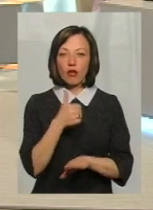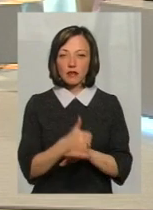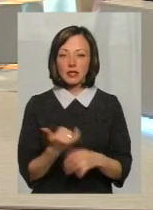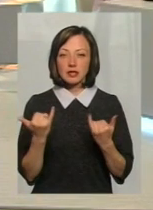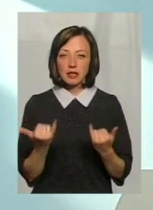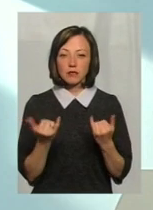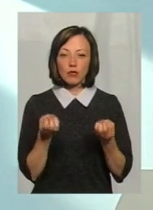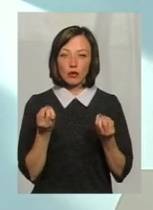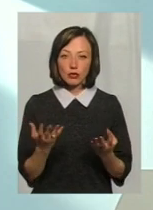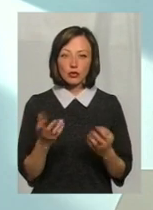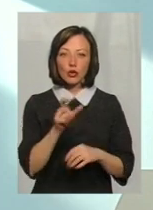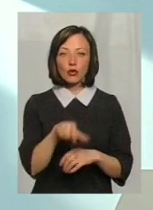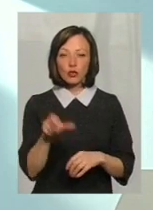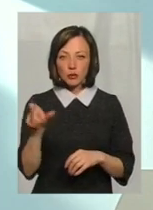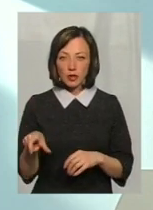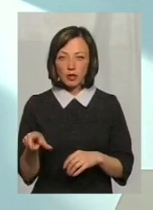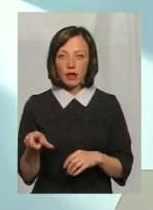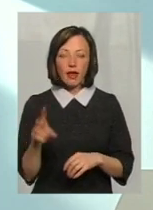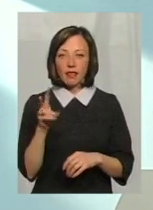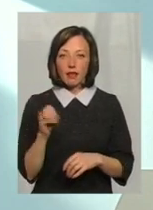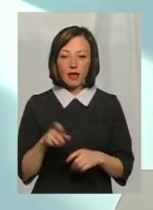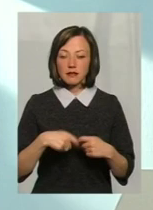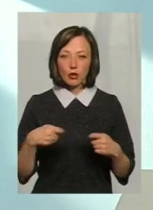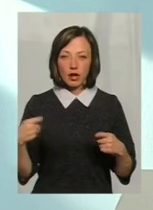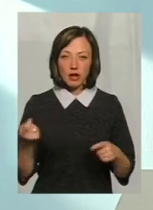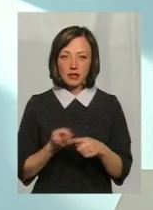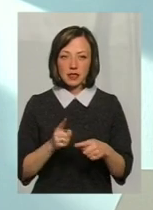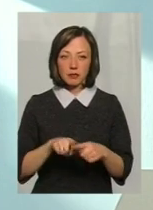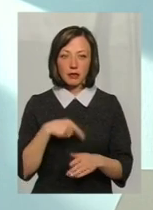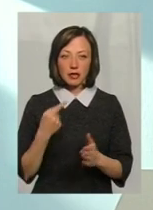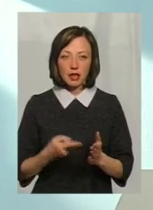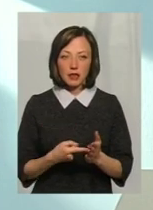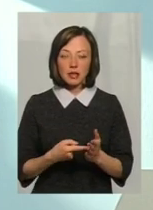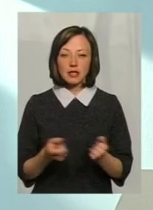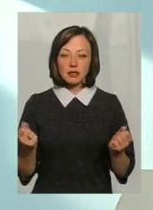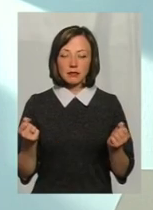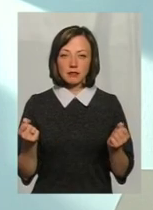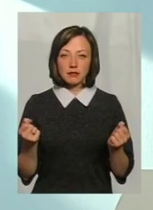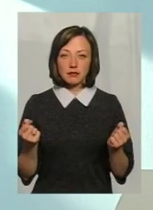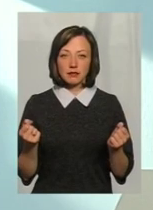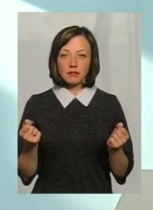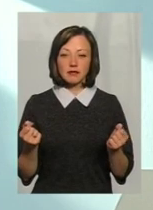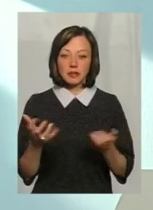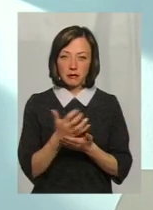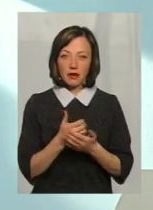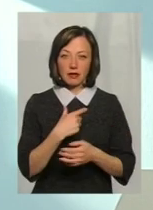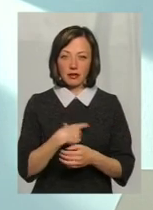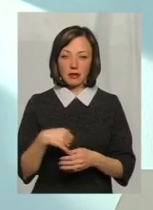зараз це просто, щоб люди не зволікалися з цим питанням, зібралися і пішли,